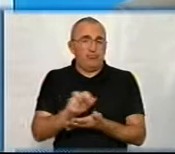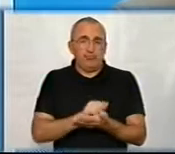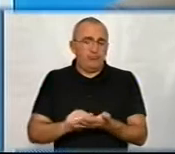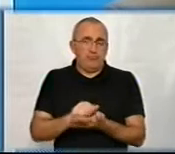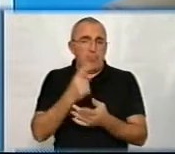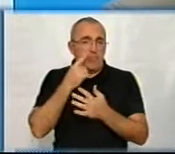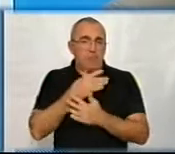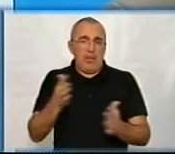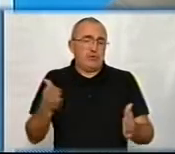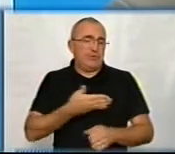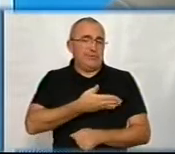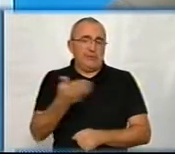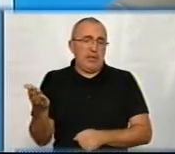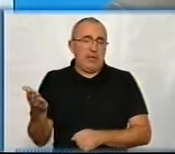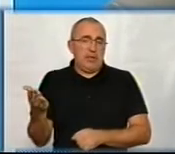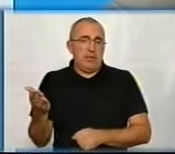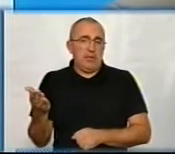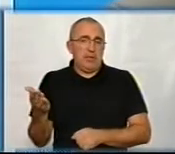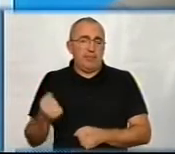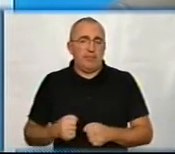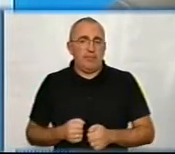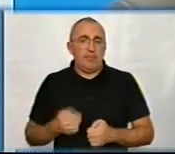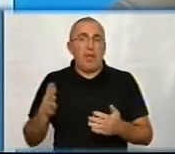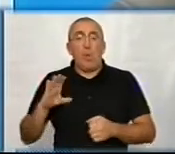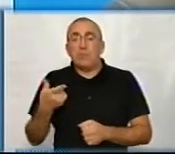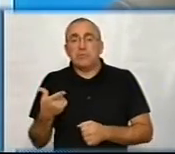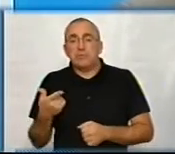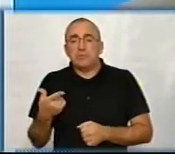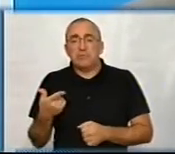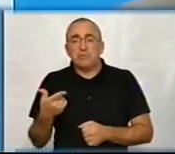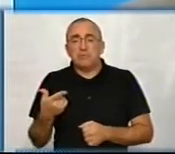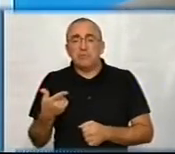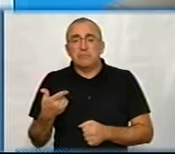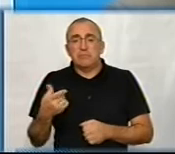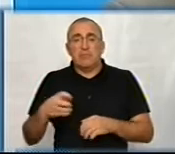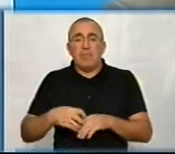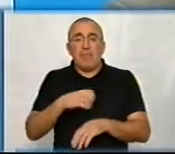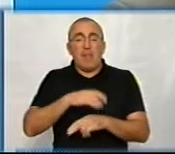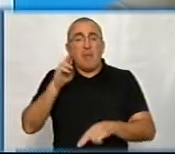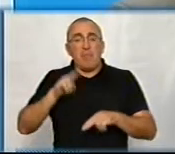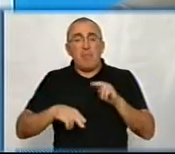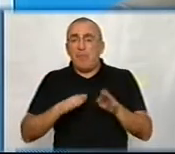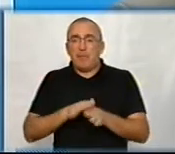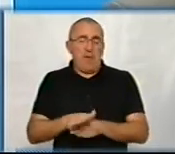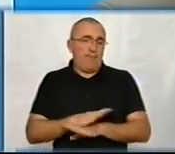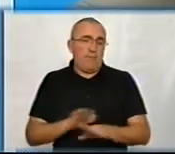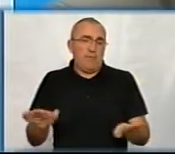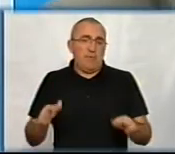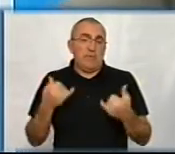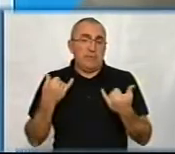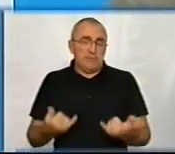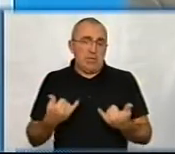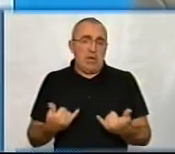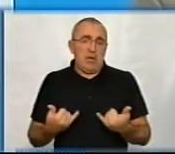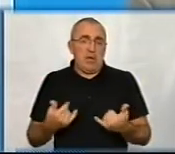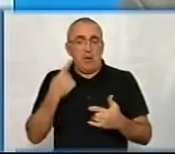більшість з них, і якоїсь партійного будівництва не відбувається. Тобто зараз